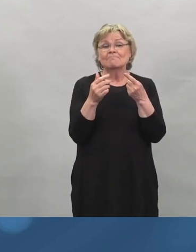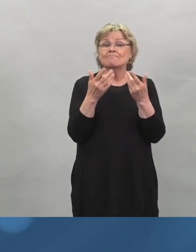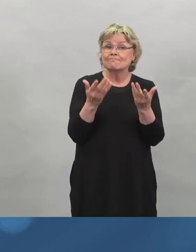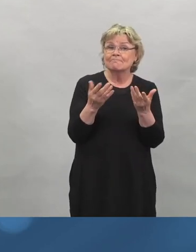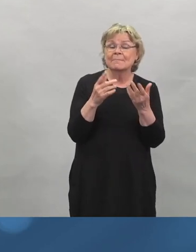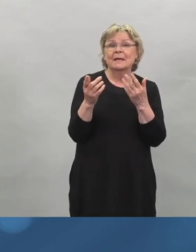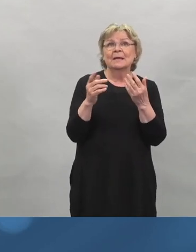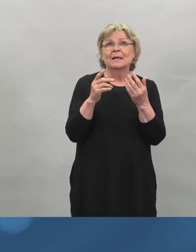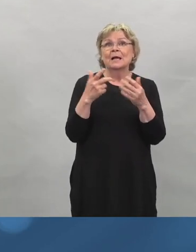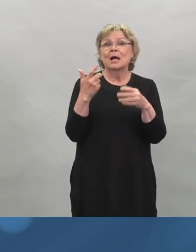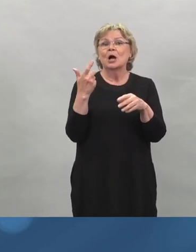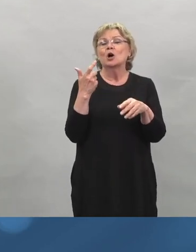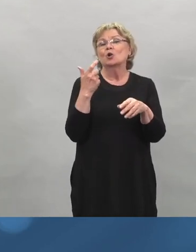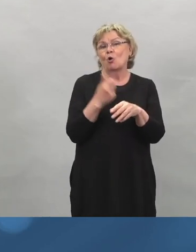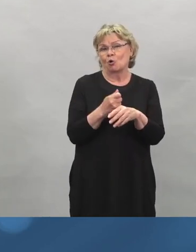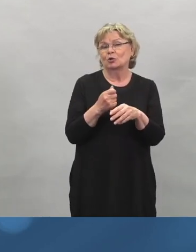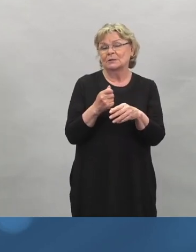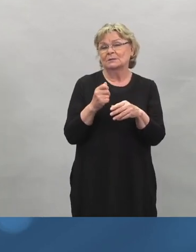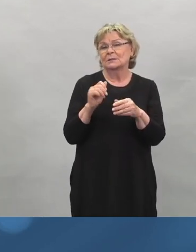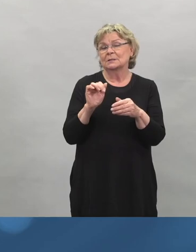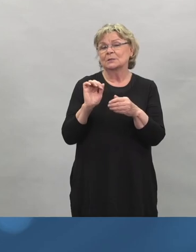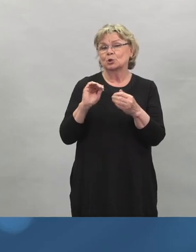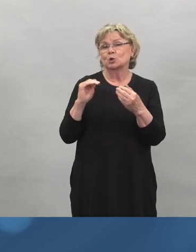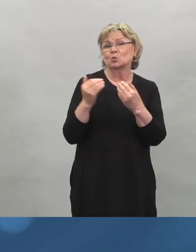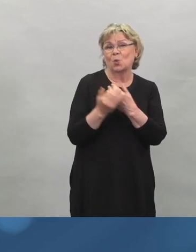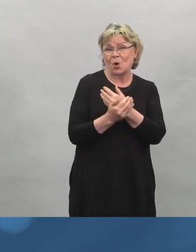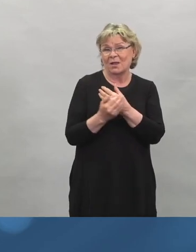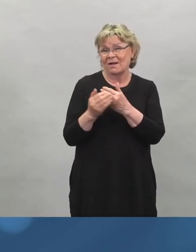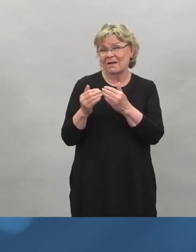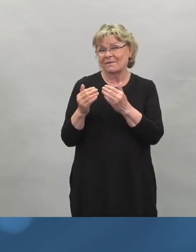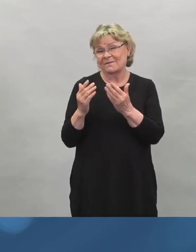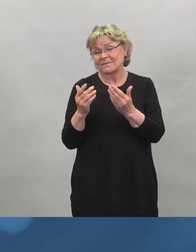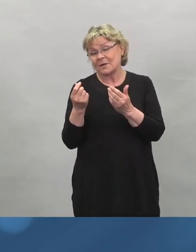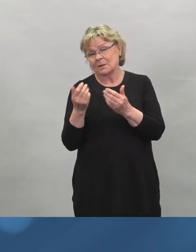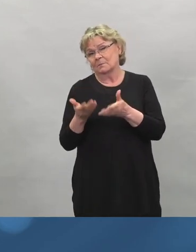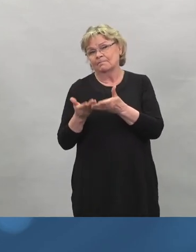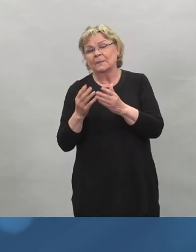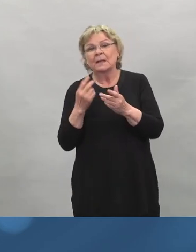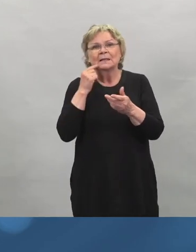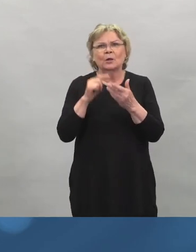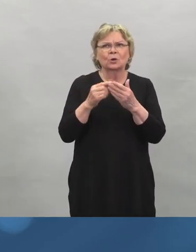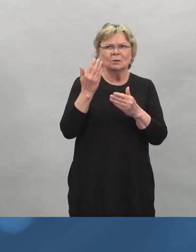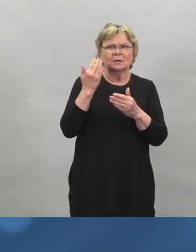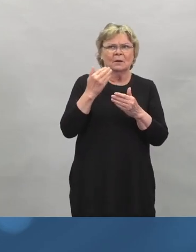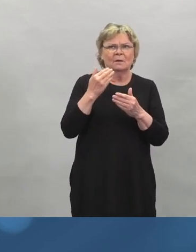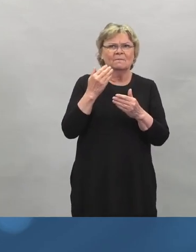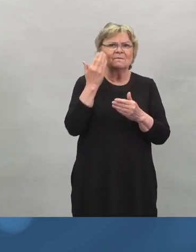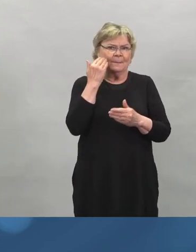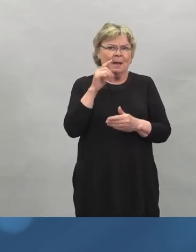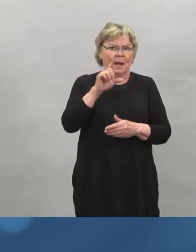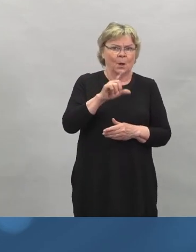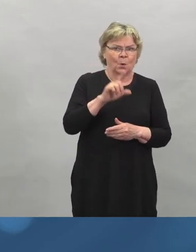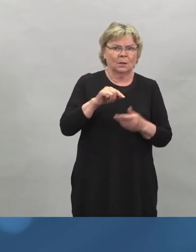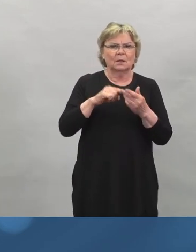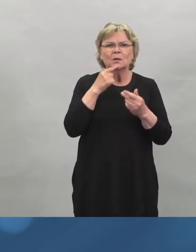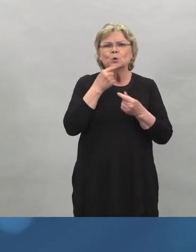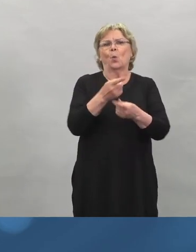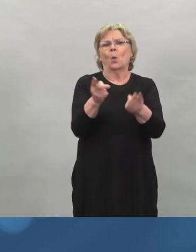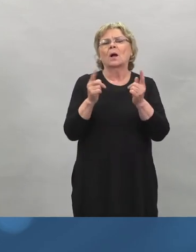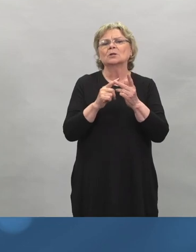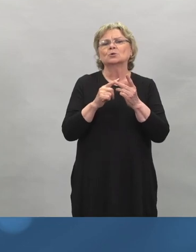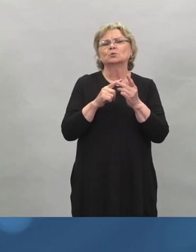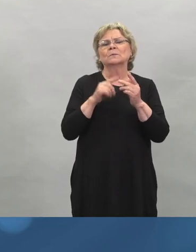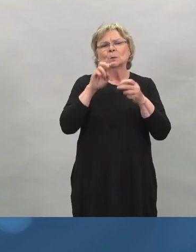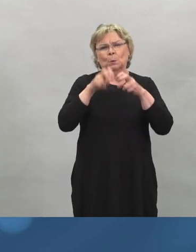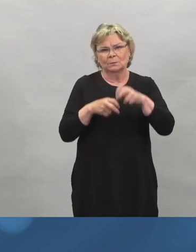rokotteen suojaa väistää. Ja se brittiläinen tutkimus, joka julkaistiin viime lauantaina, siinähän näkyi se, että